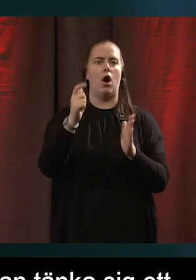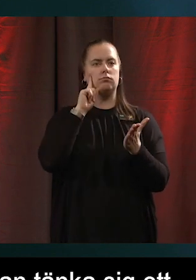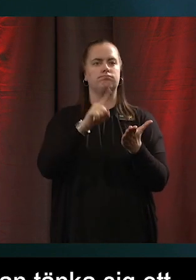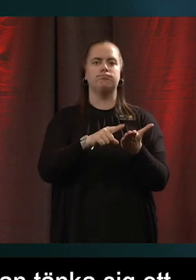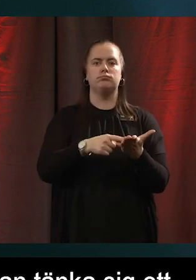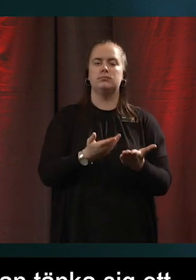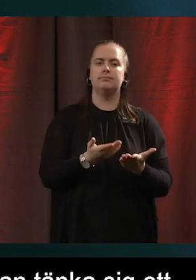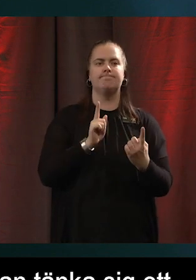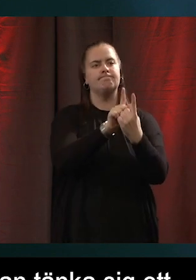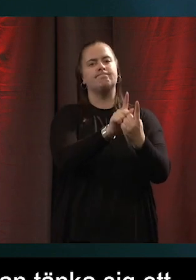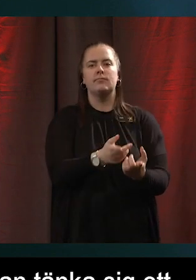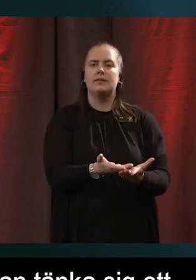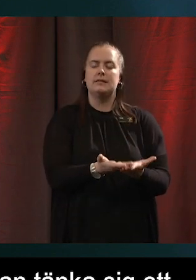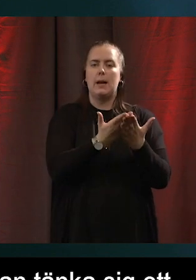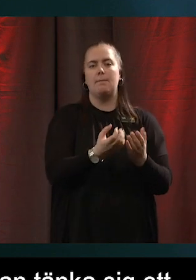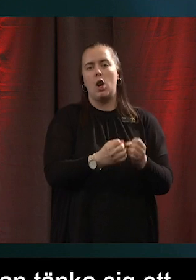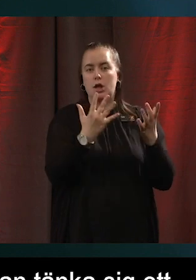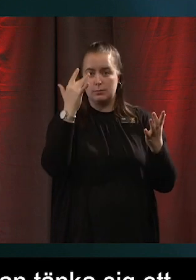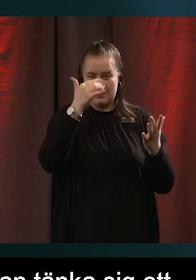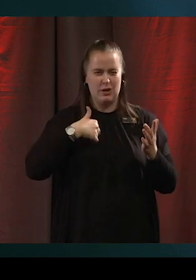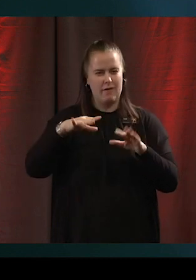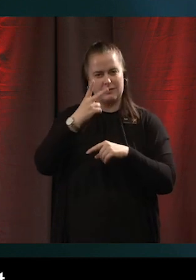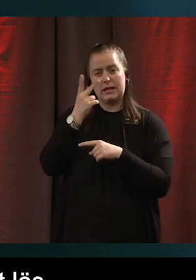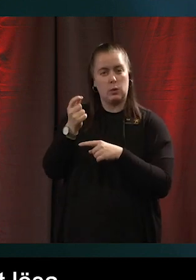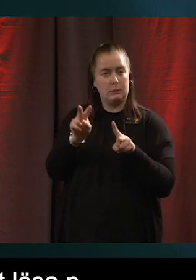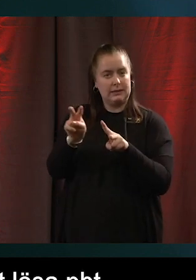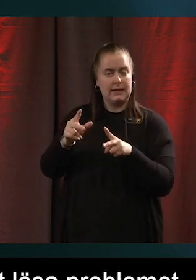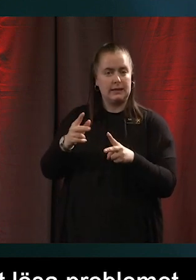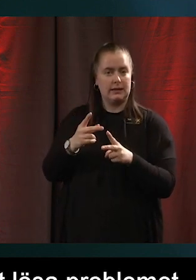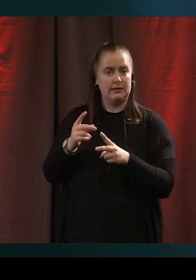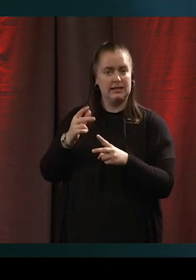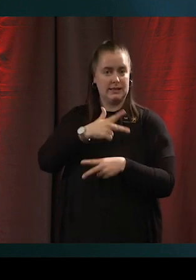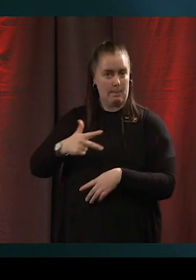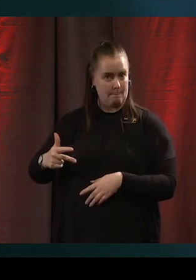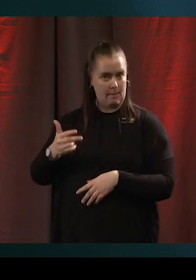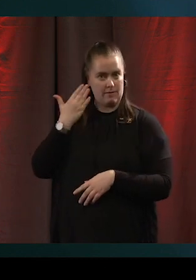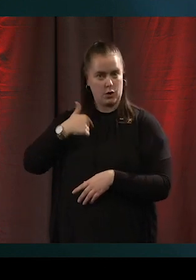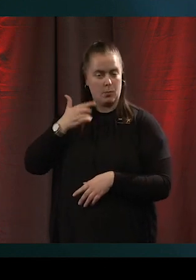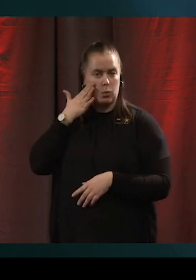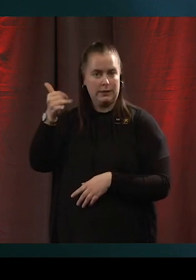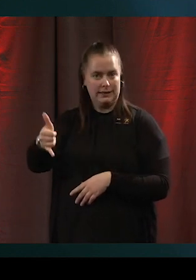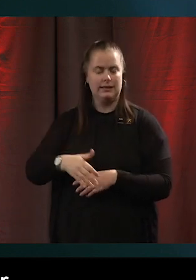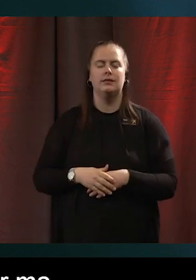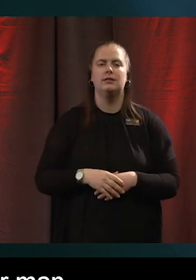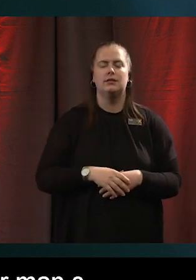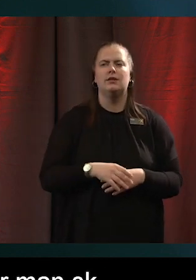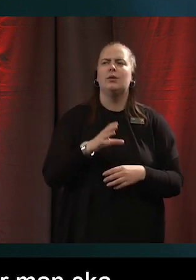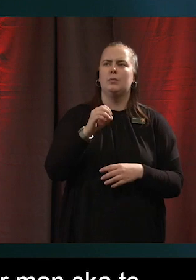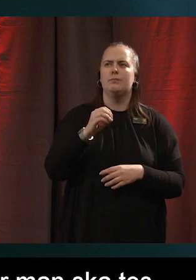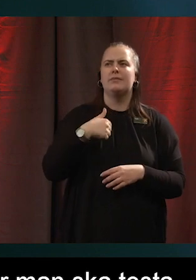problem? Jag har sett liknande saker i Danmark till exempel när jag borde där. Jag tror man ska testa många olika lösningar och se vad som